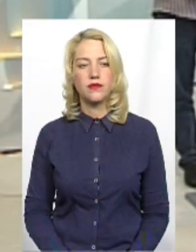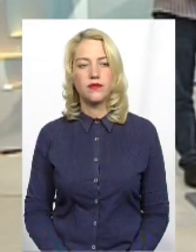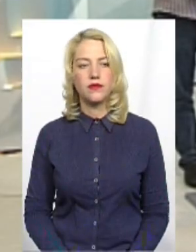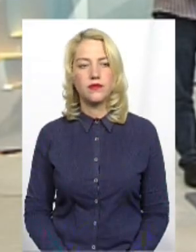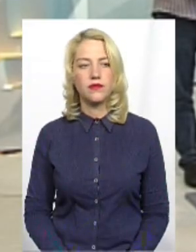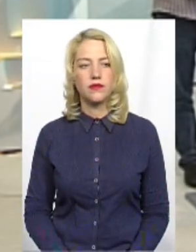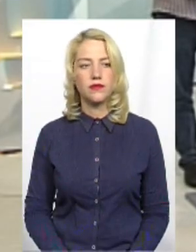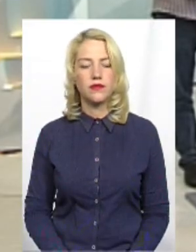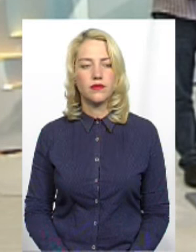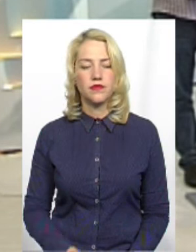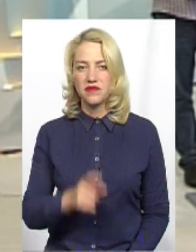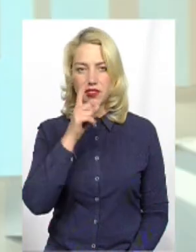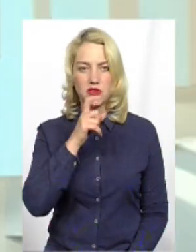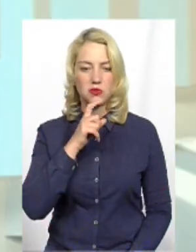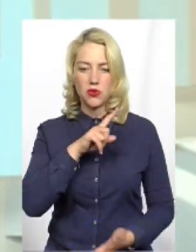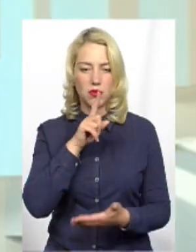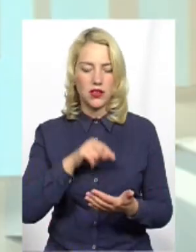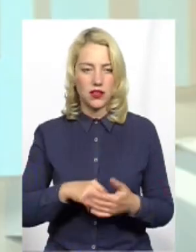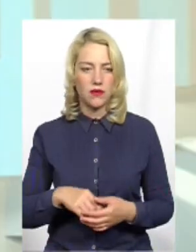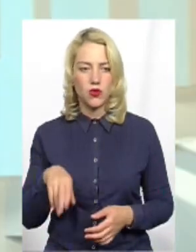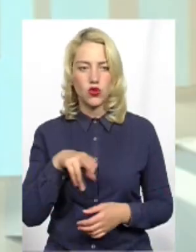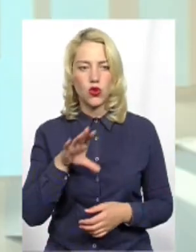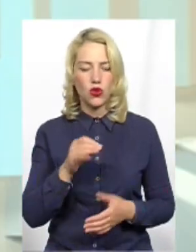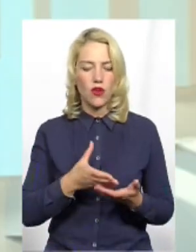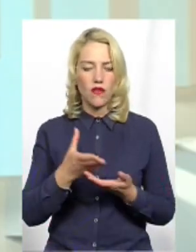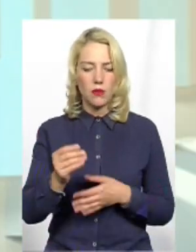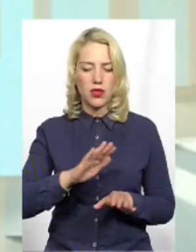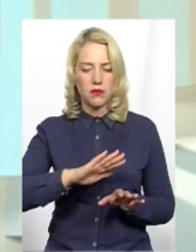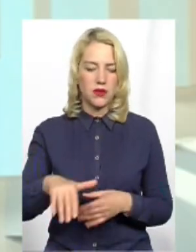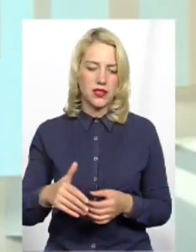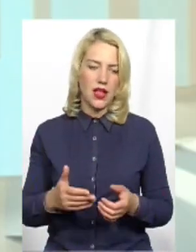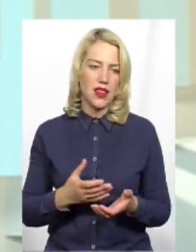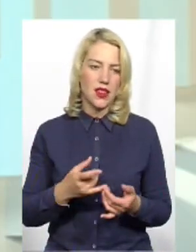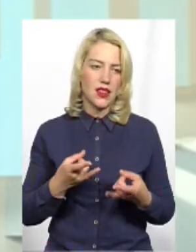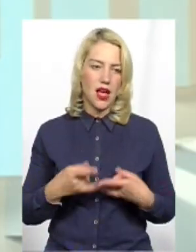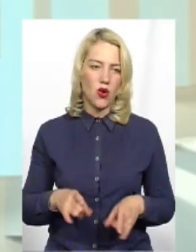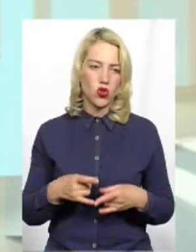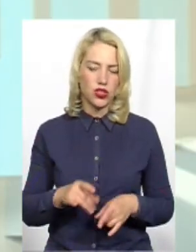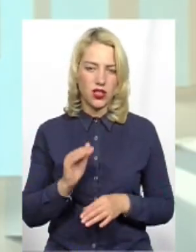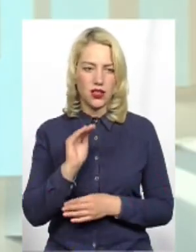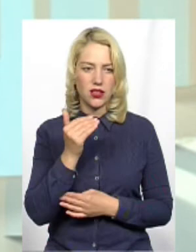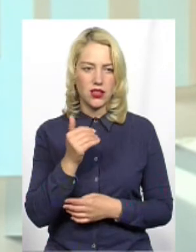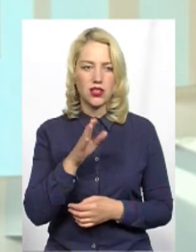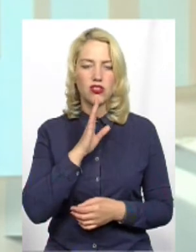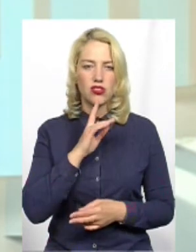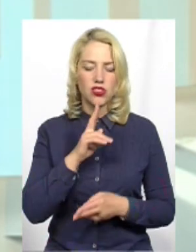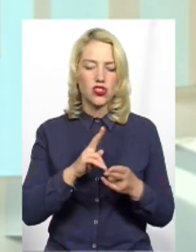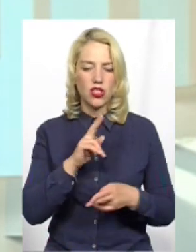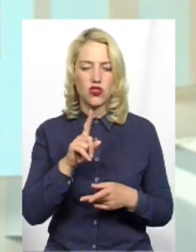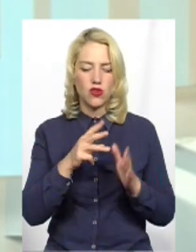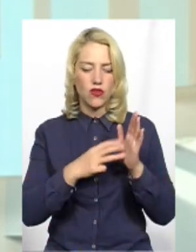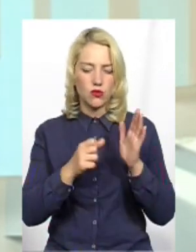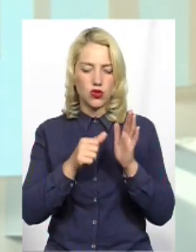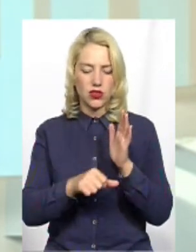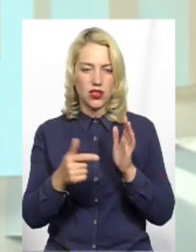Не зрозумів питання Стосовно виплат після народження дитини Жінка нарікає, що замала вона, бо там 800